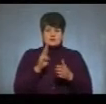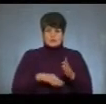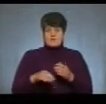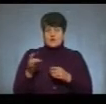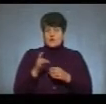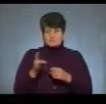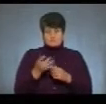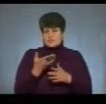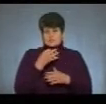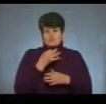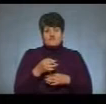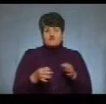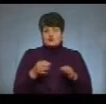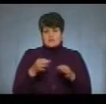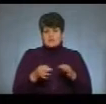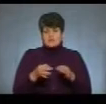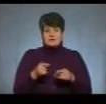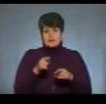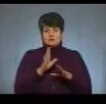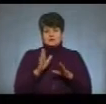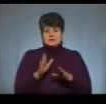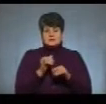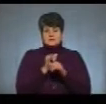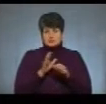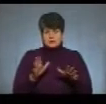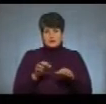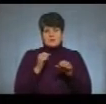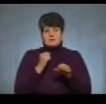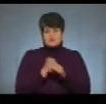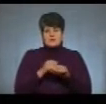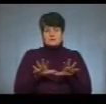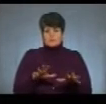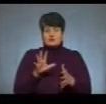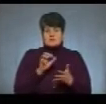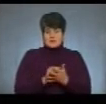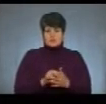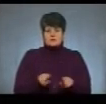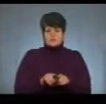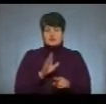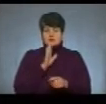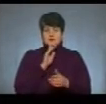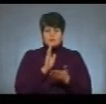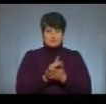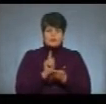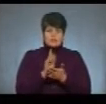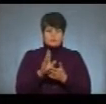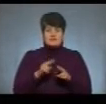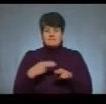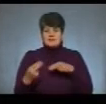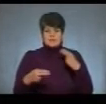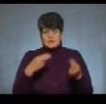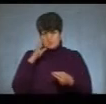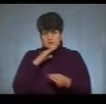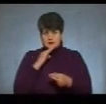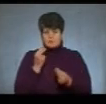якого визначать у суді. Її позбавлять можливості працювати на посаді, яку вона займала. Також жінка муситиме відшкодувати батькам кошти за лікування